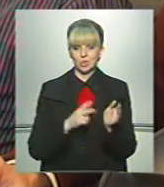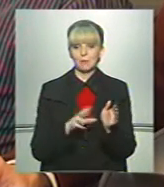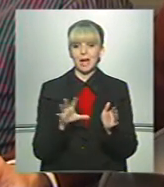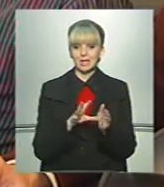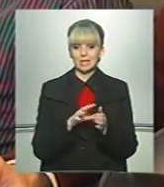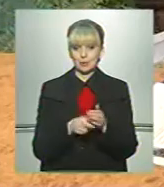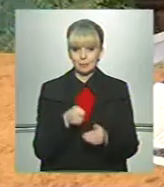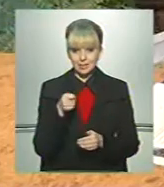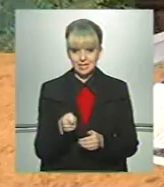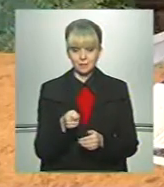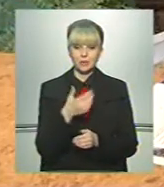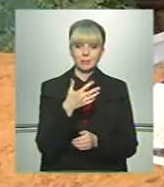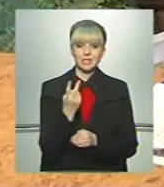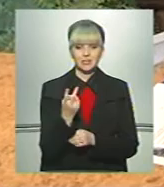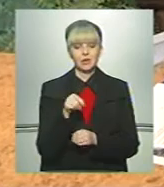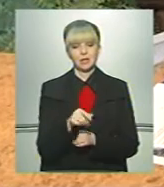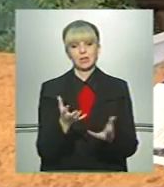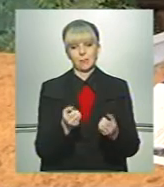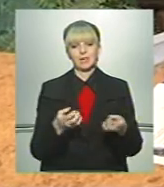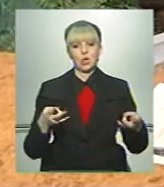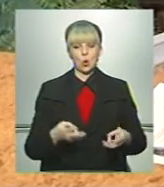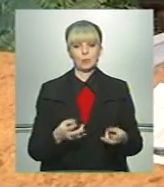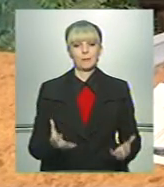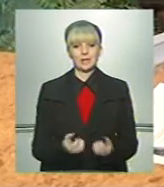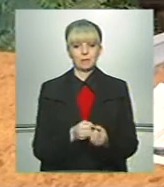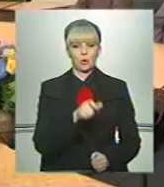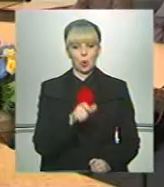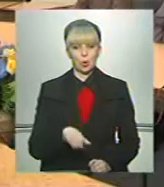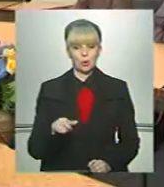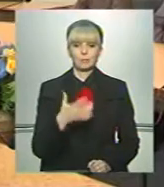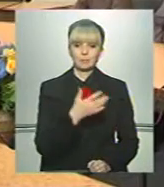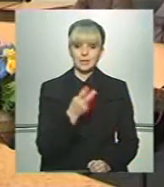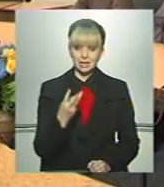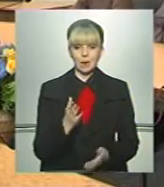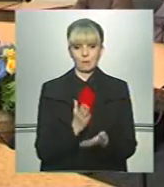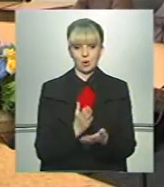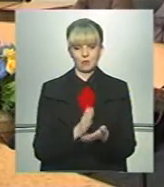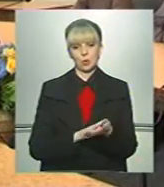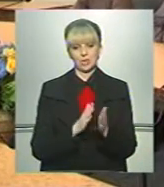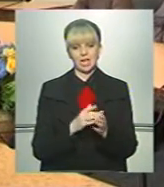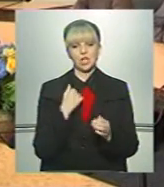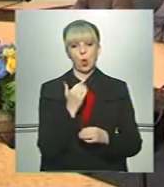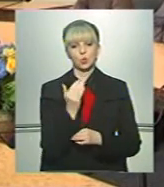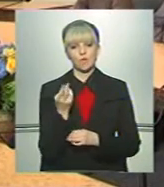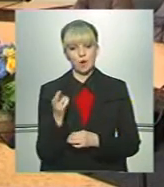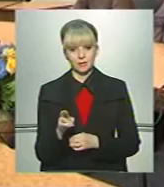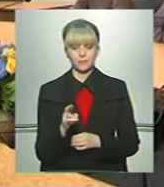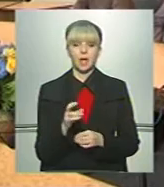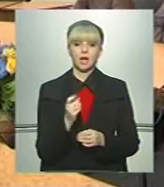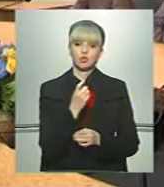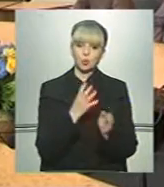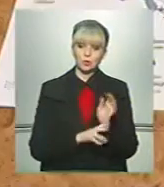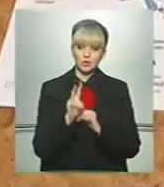електронних петицій, 52 з яких набрали необхідну підтримку городян, 53 перебувають у стадії голосування, а ще